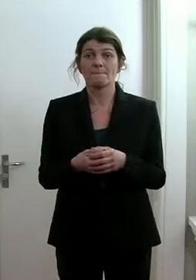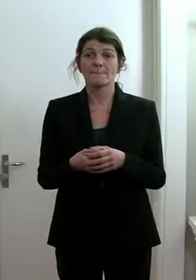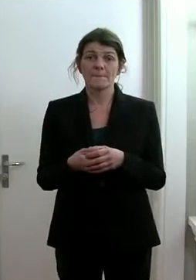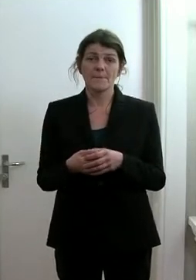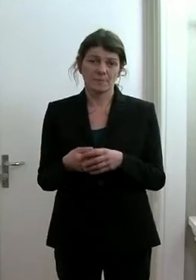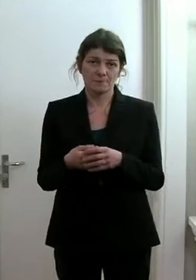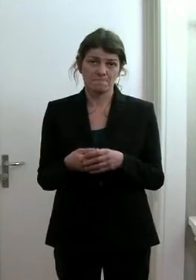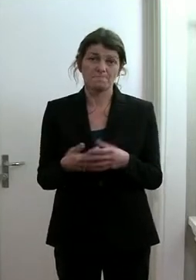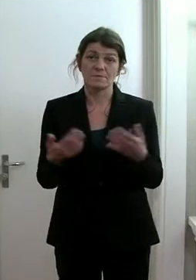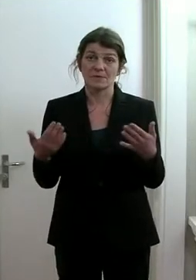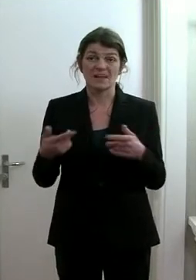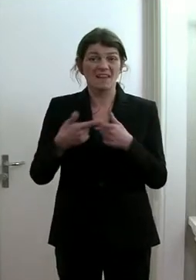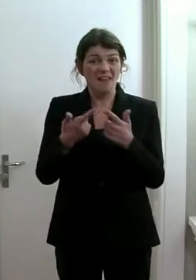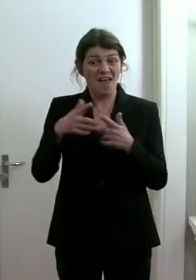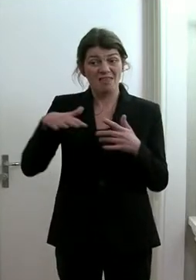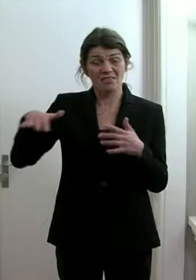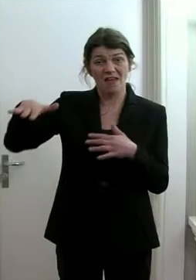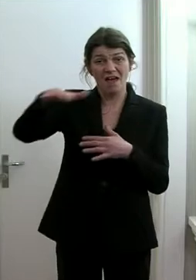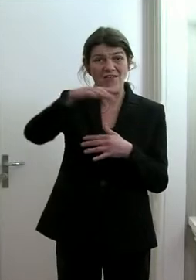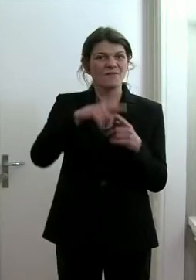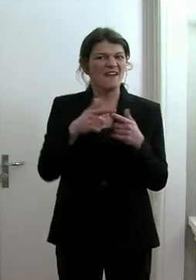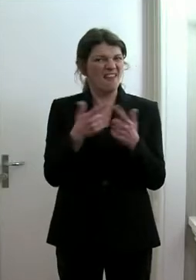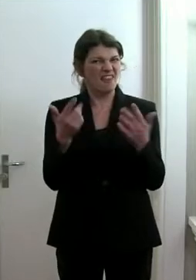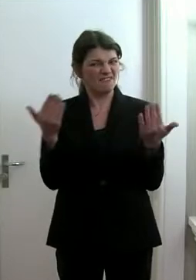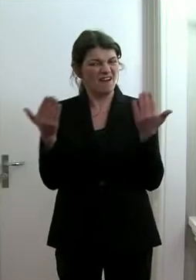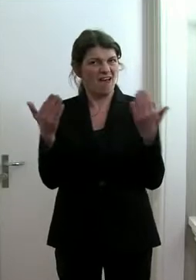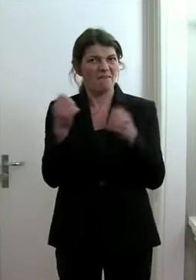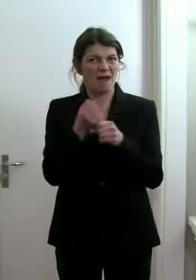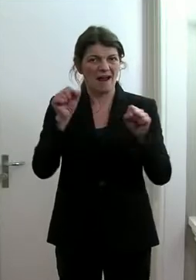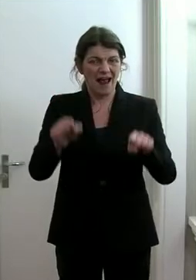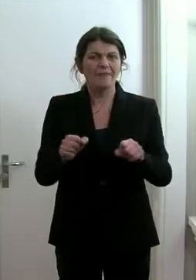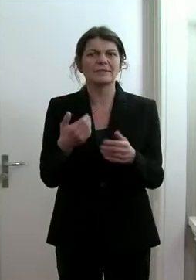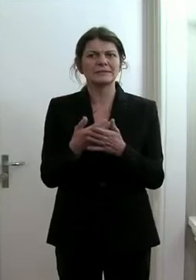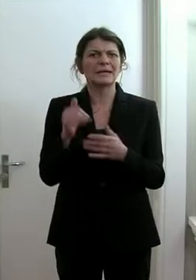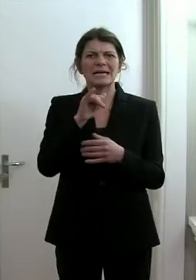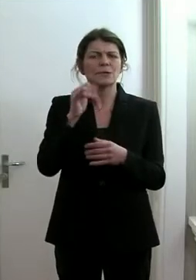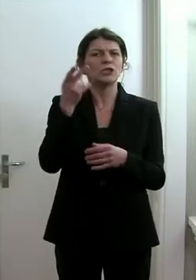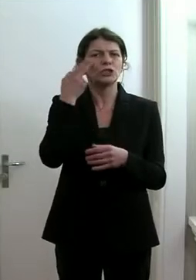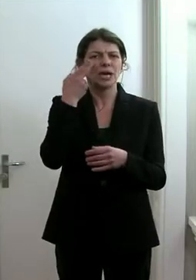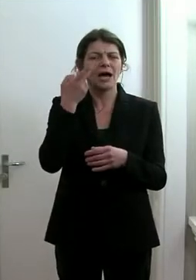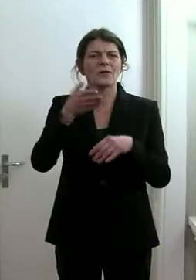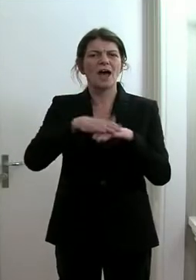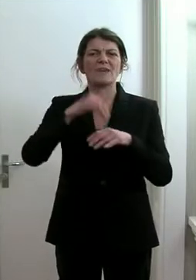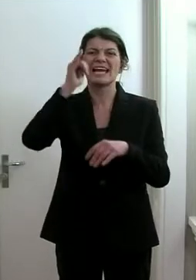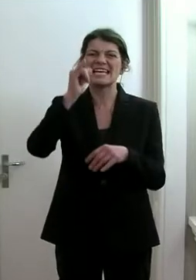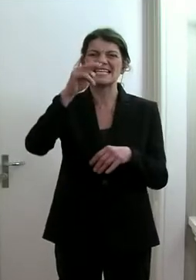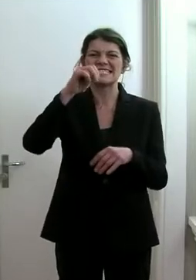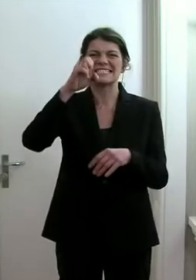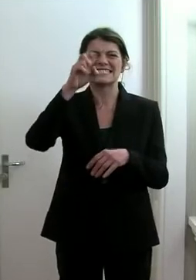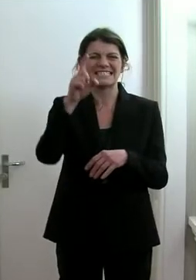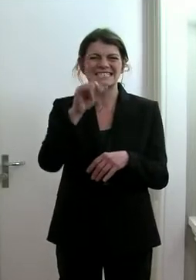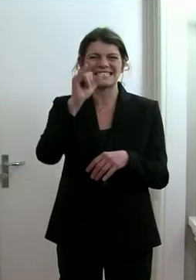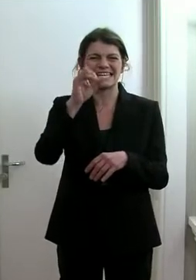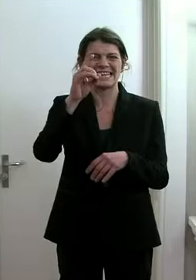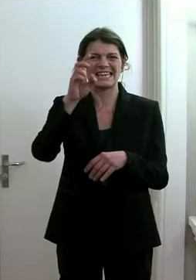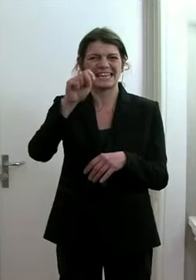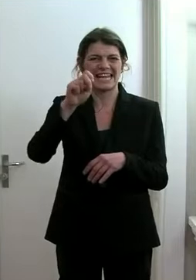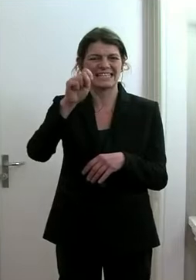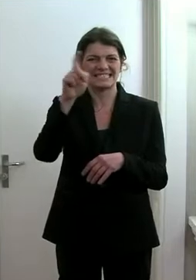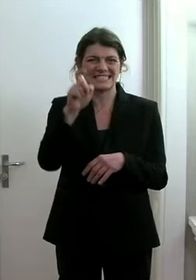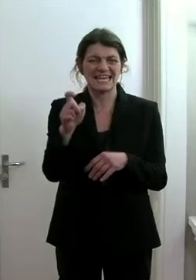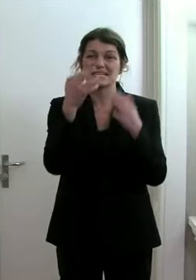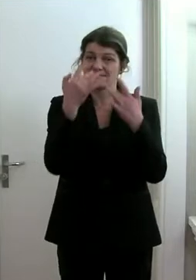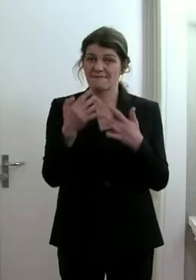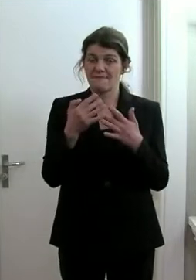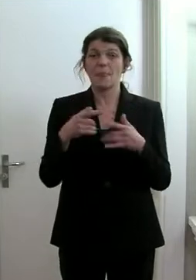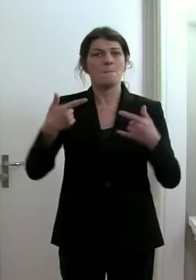In den Ländern, und um Länder vergleichen zu können, achtet man auf die sogenannte Inzidenz. Also hier sind das Fälle pro